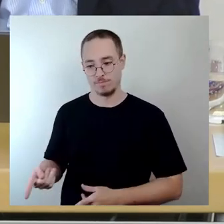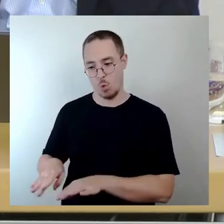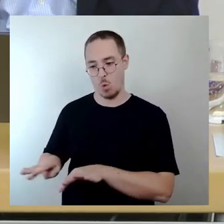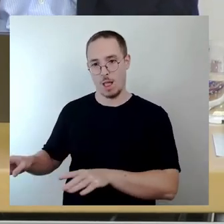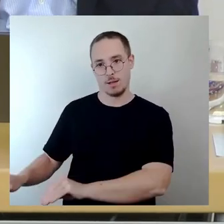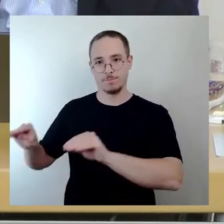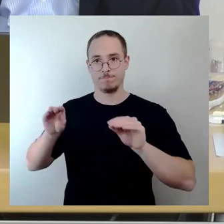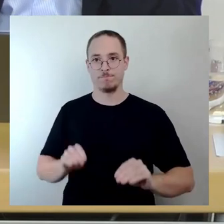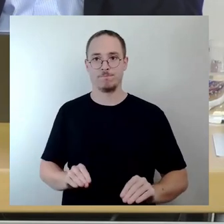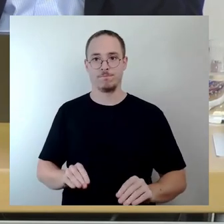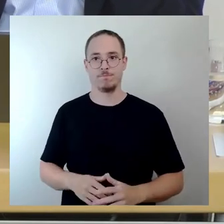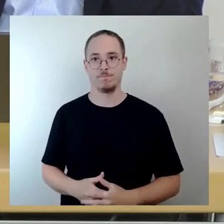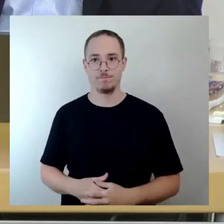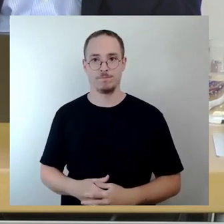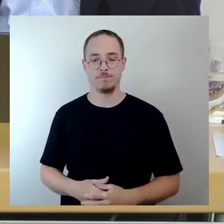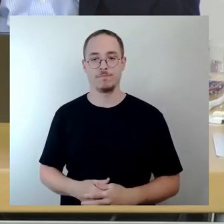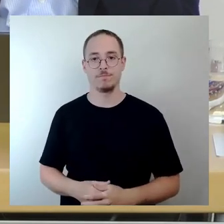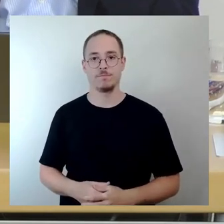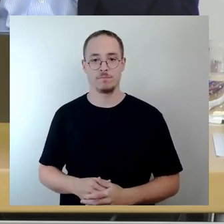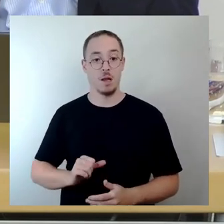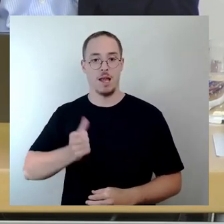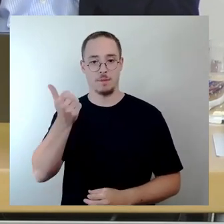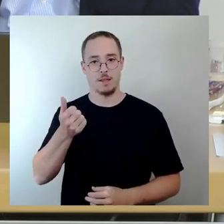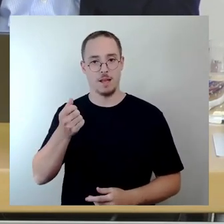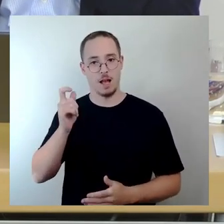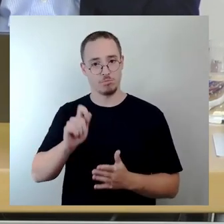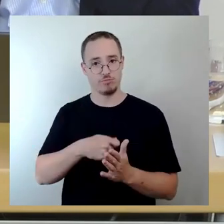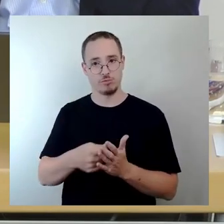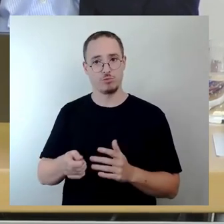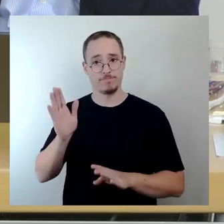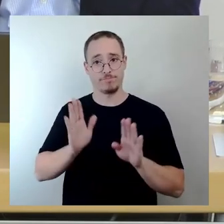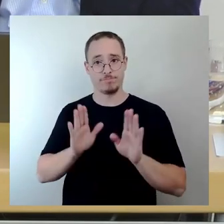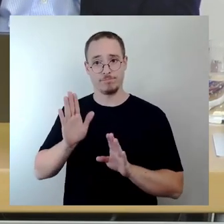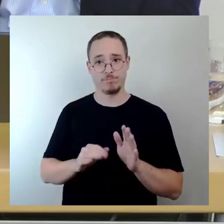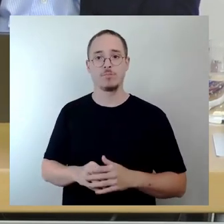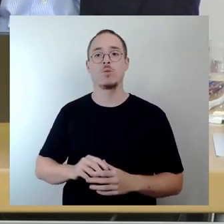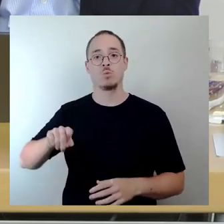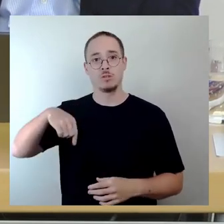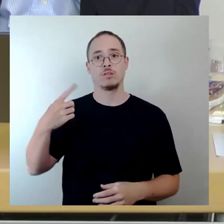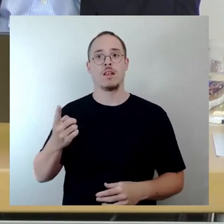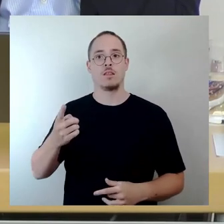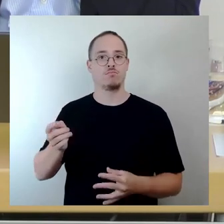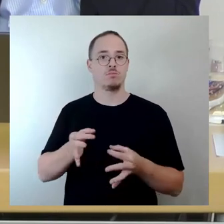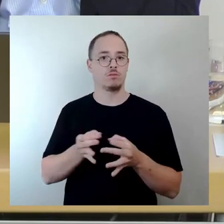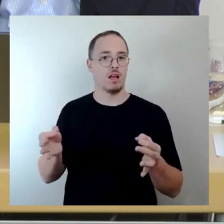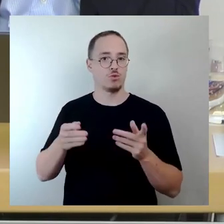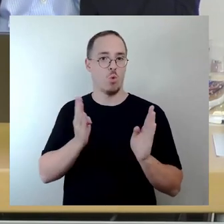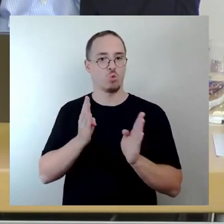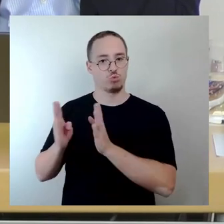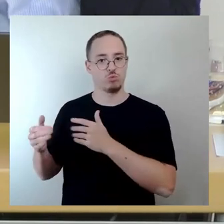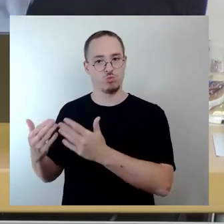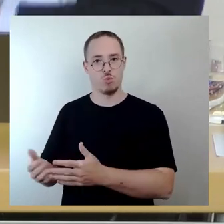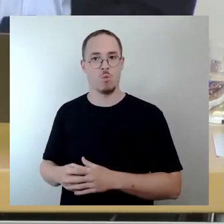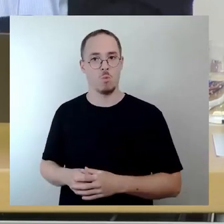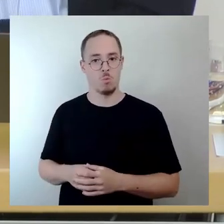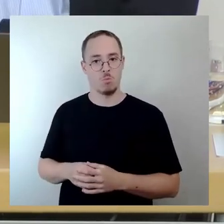und dann würden wir uns so, wie in der Tagesordnung in der Reihung vorgegeben, wurden wir uns erstmal mit dem SPD